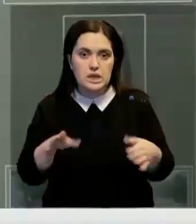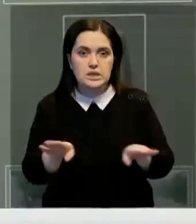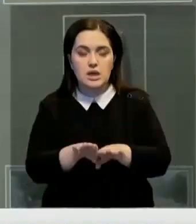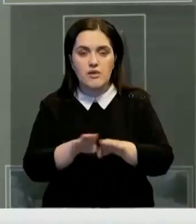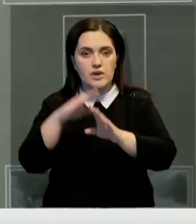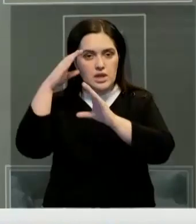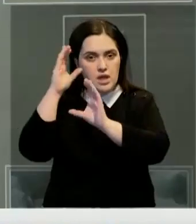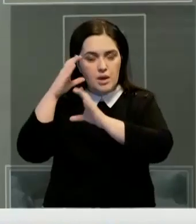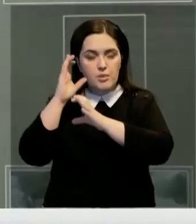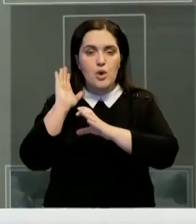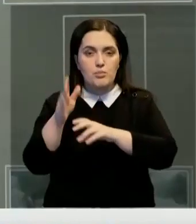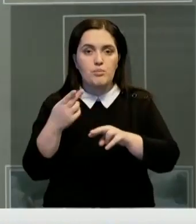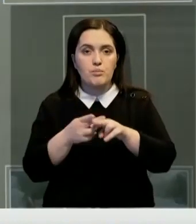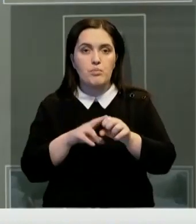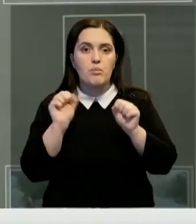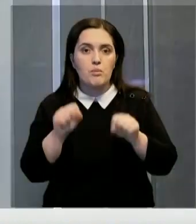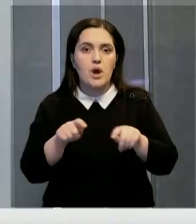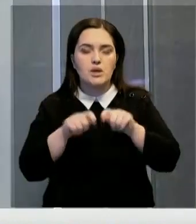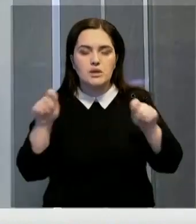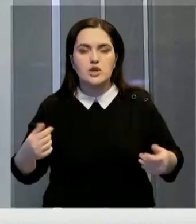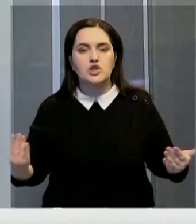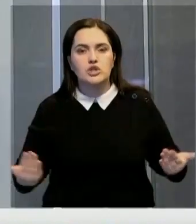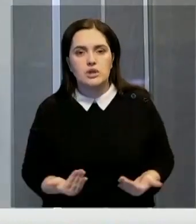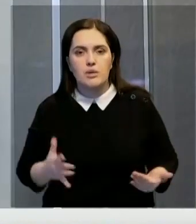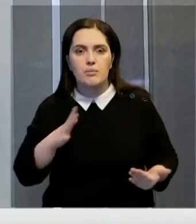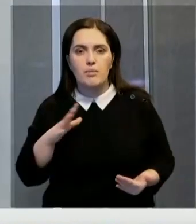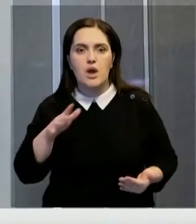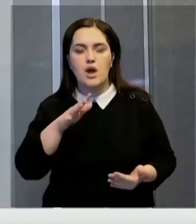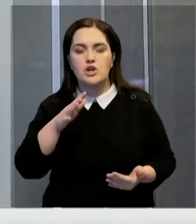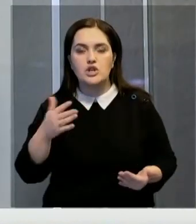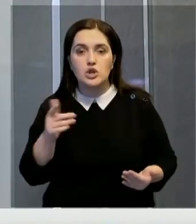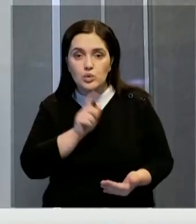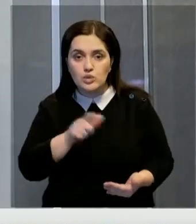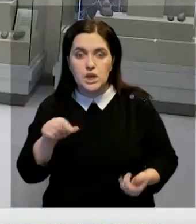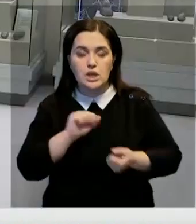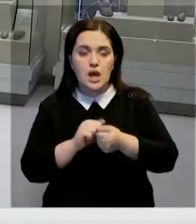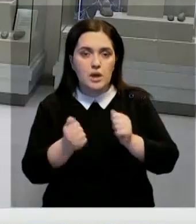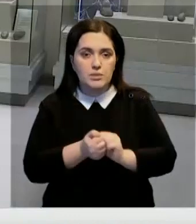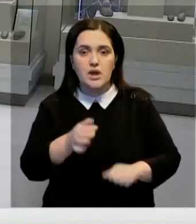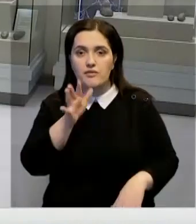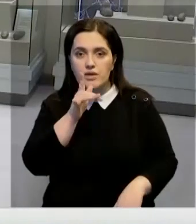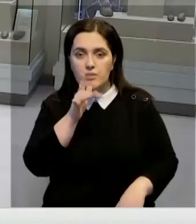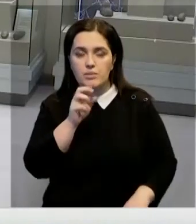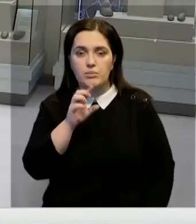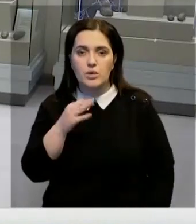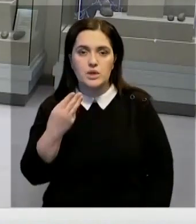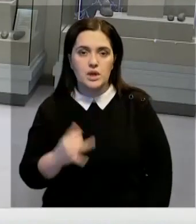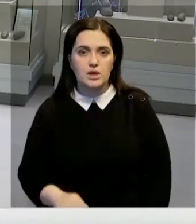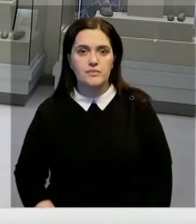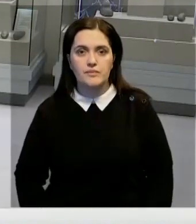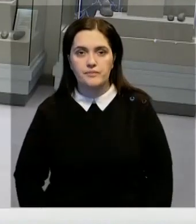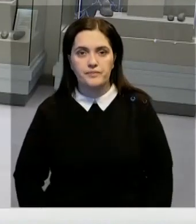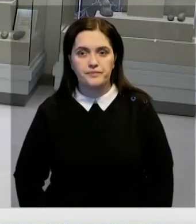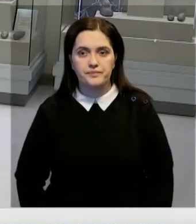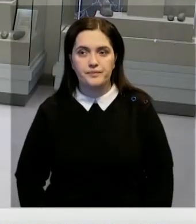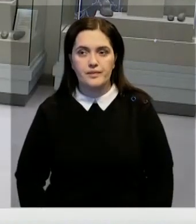другими находками. Это позволит пролить свет на быт и культуру жизни людей каменного века. Аслан Абуталипов, Евгений Шинкаренко, Виктор Поляный,